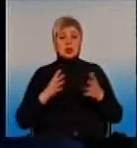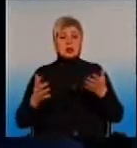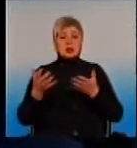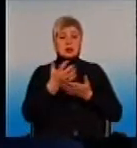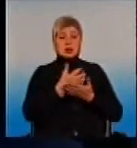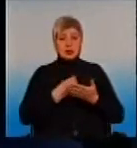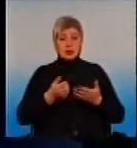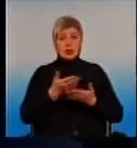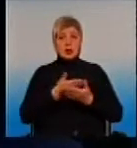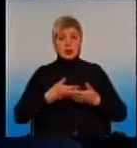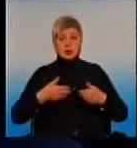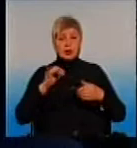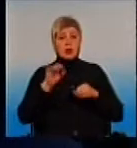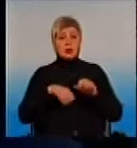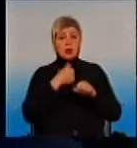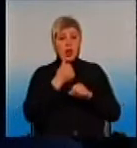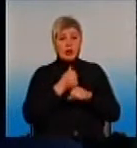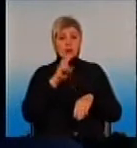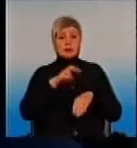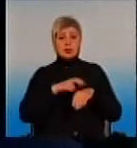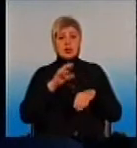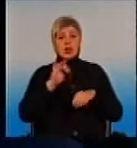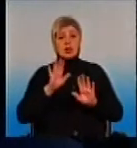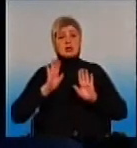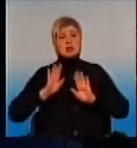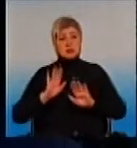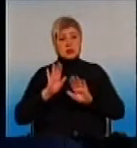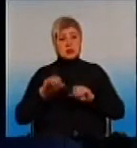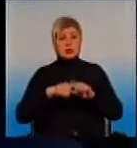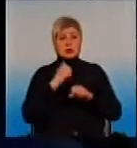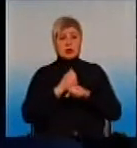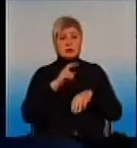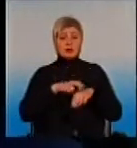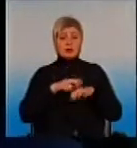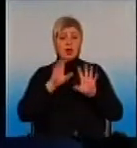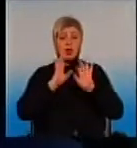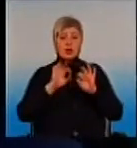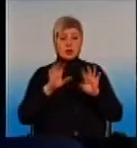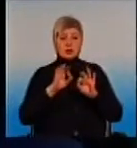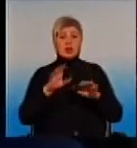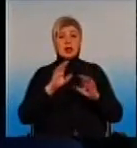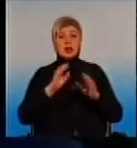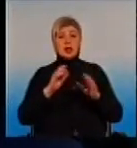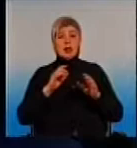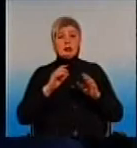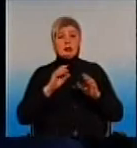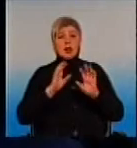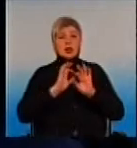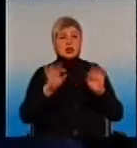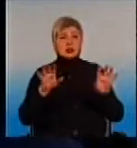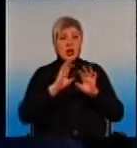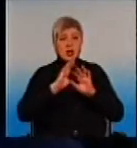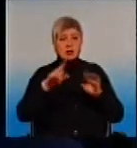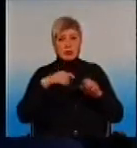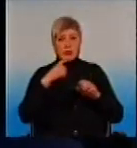мы и главных врачей, и заместителей главных врачей, объясняли, рассказывали. Я знаю, что есть такие случаи